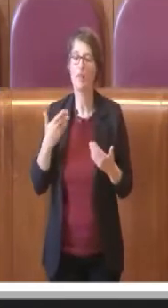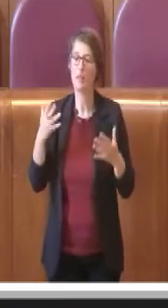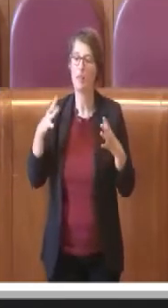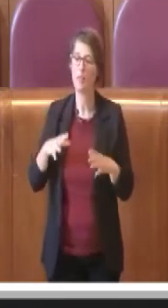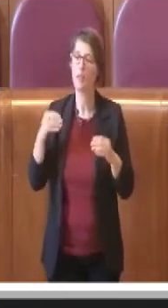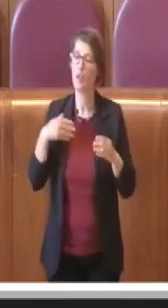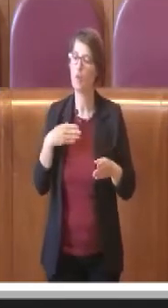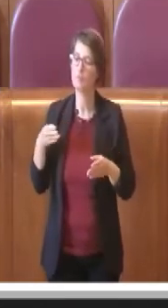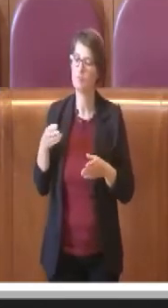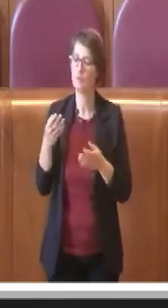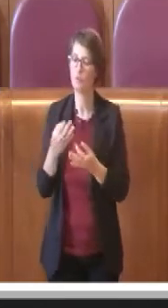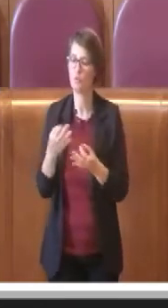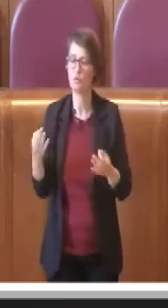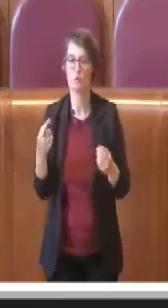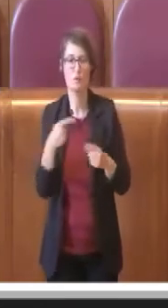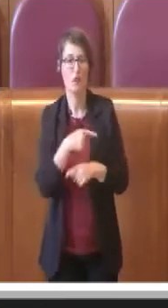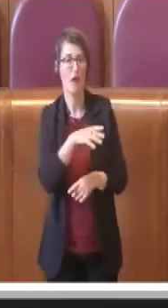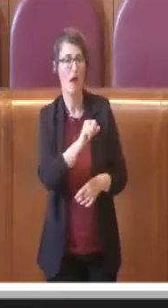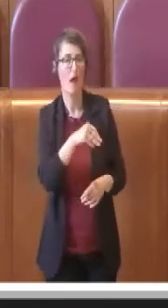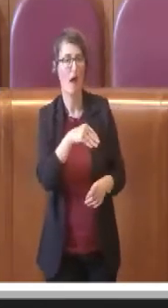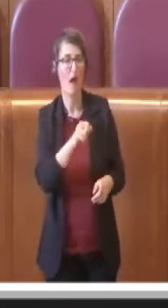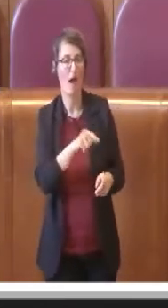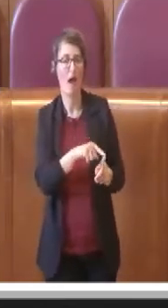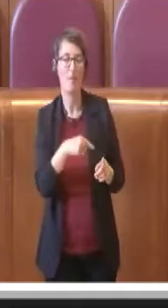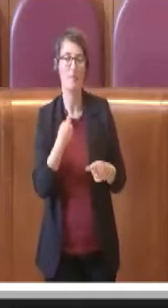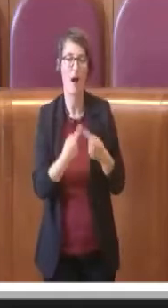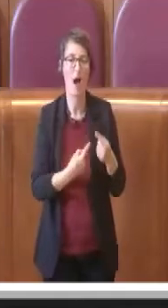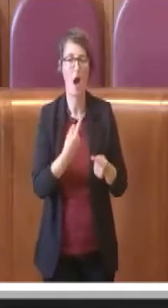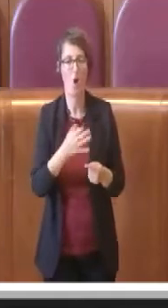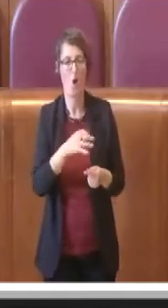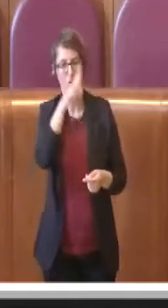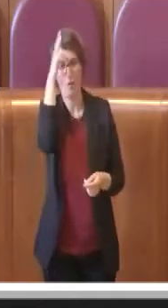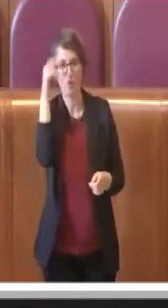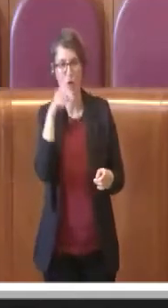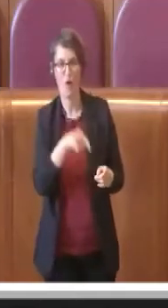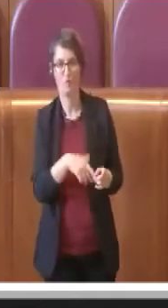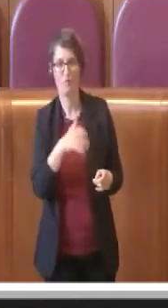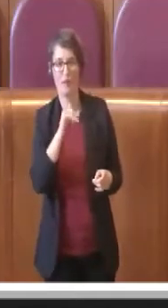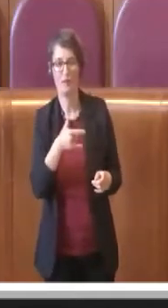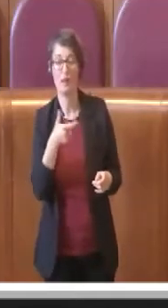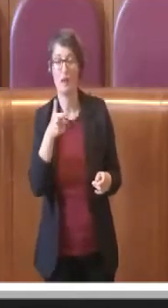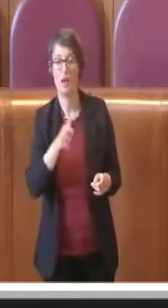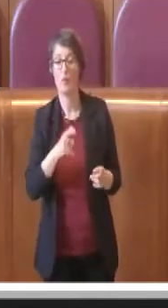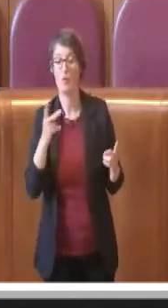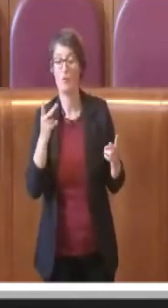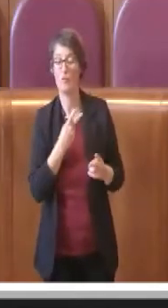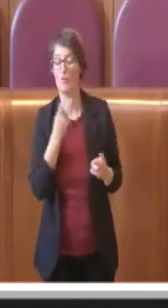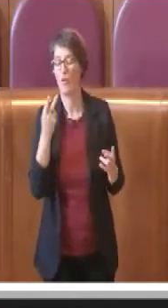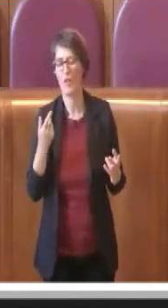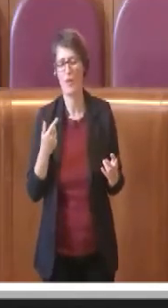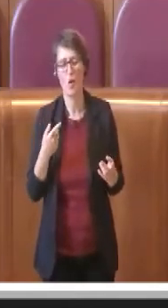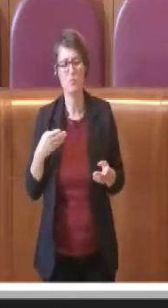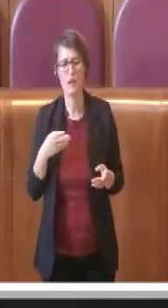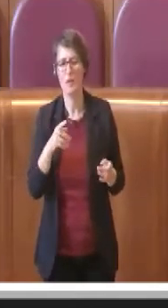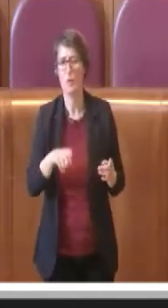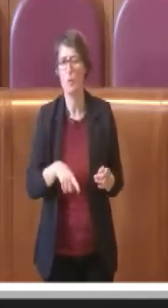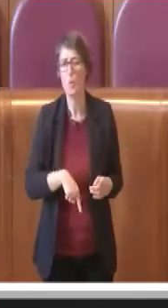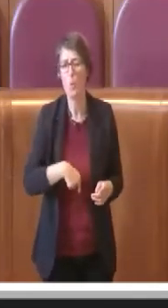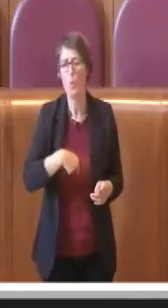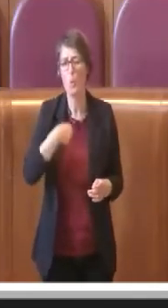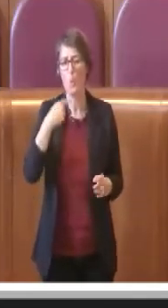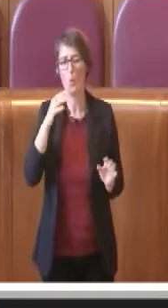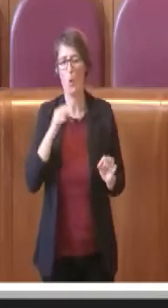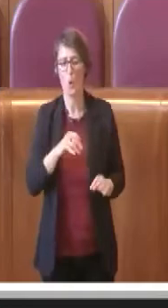Su AMA si fa un po' più di fatica, anche perché il lungo periodo che abbiamo messo per rimettere in ordine